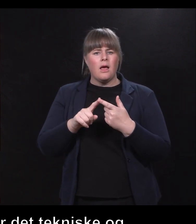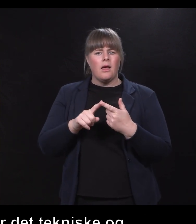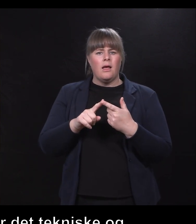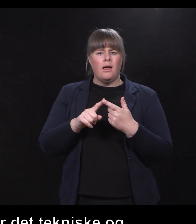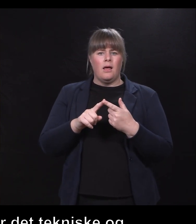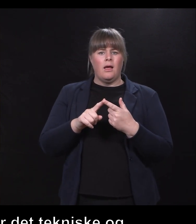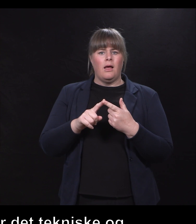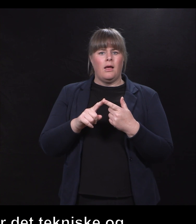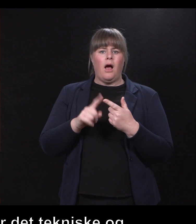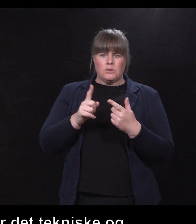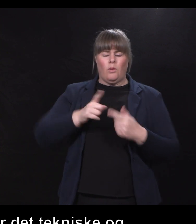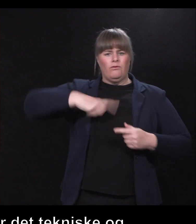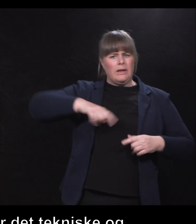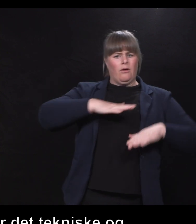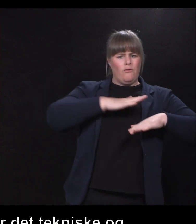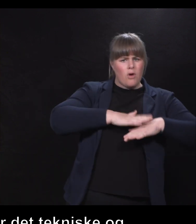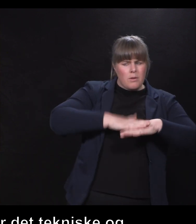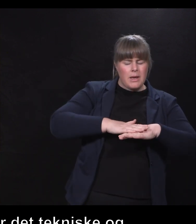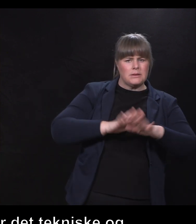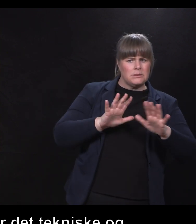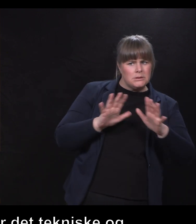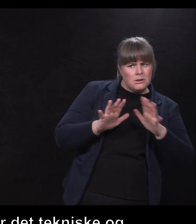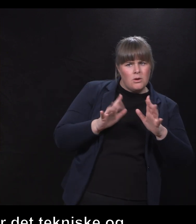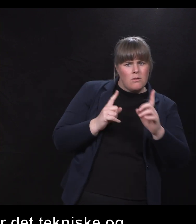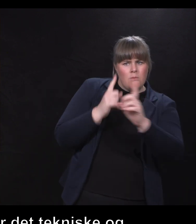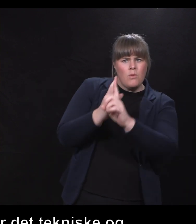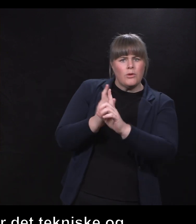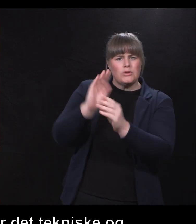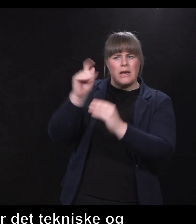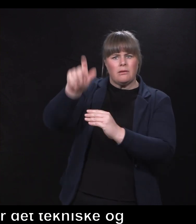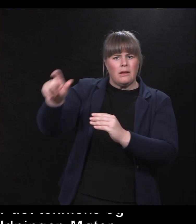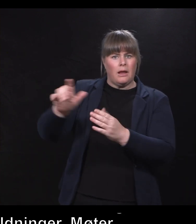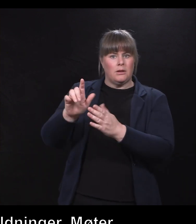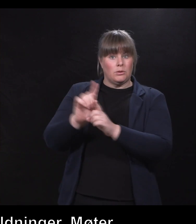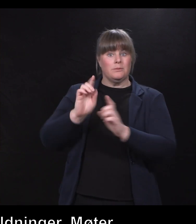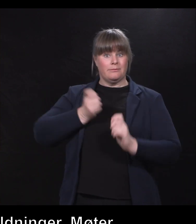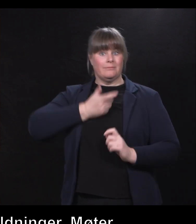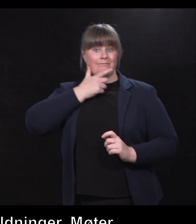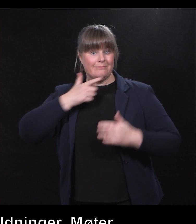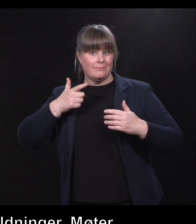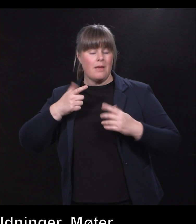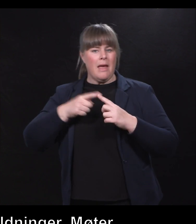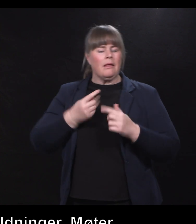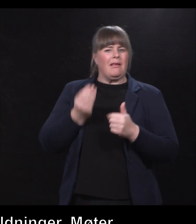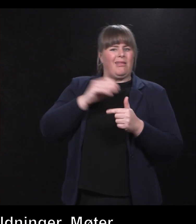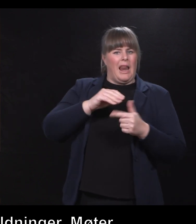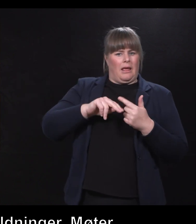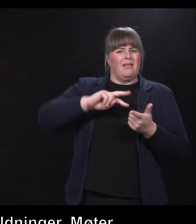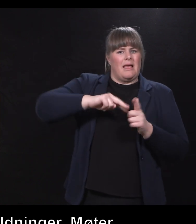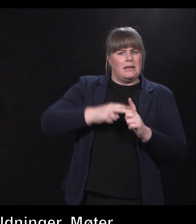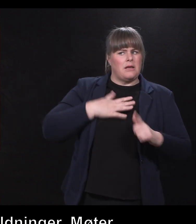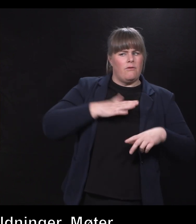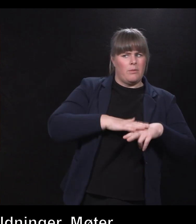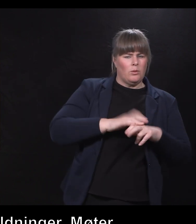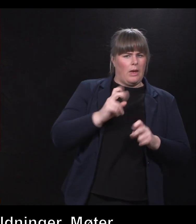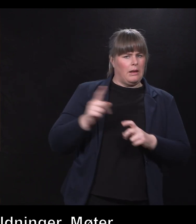studentene med et smil, og at vi har tatt våre runder og forberedt oss på at nå får vi en gruppe studenter, som har krav på en ekstra tilrettelegging, en